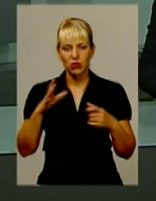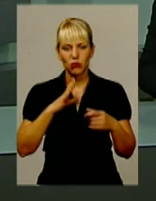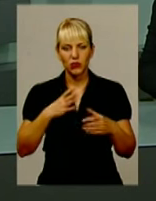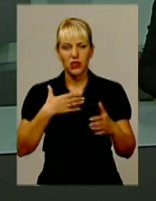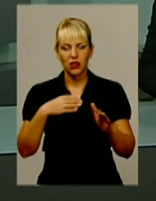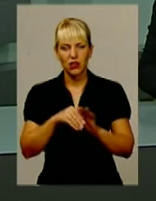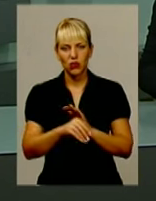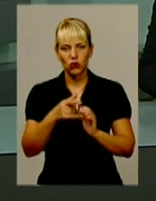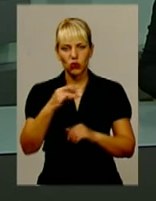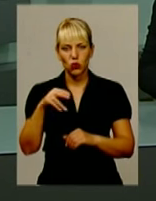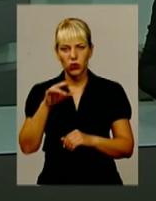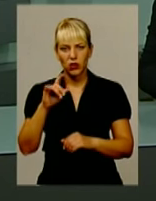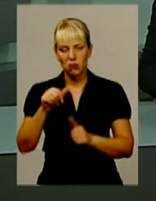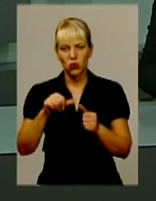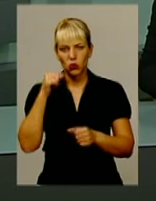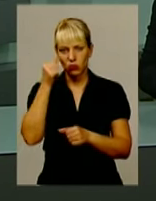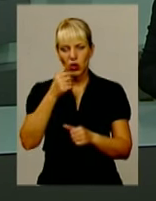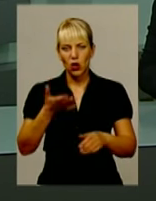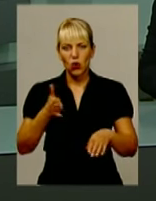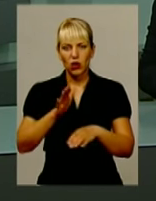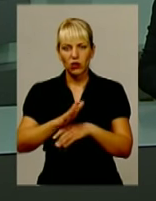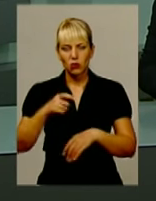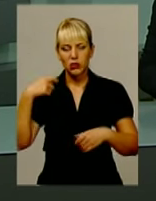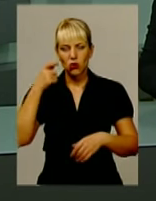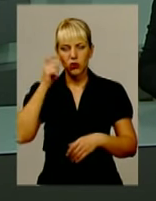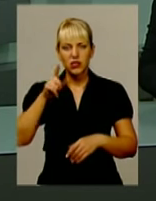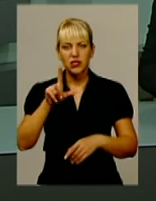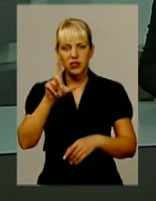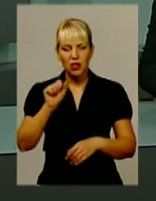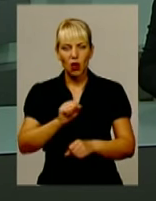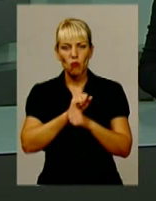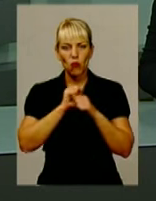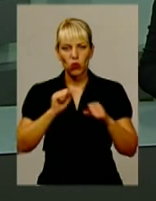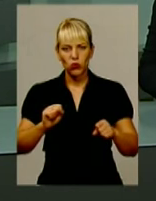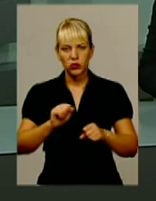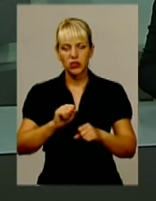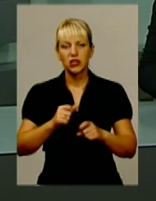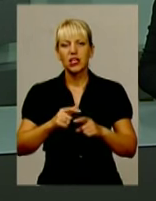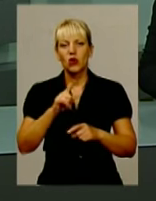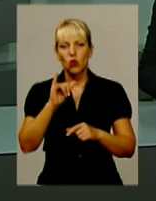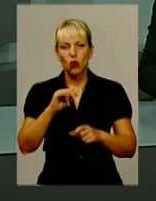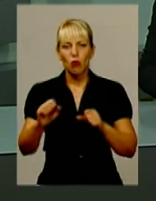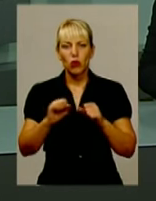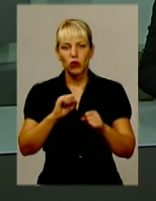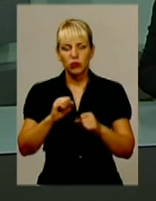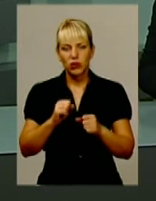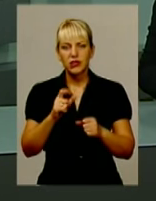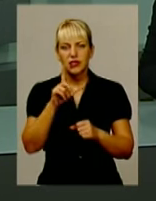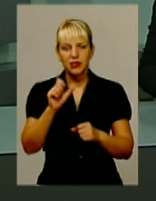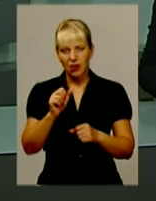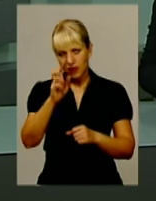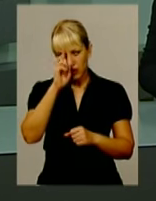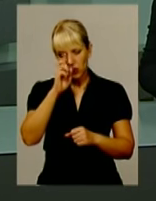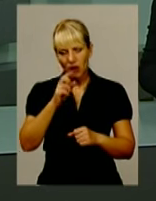року. Указом президента країни за виняткову мужність і героїзм, незламність духу у боротьбі за незалежну державу Олександра